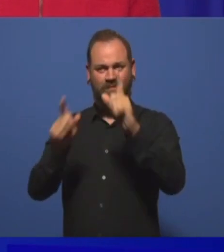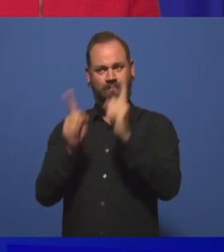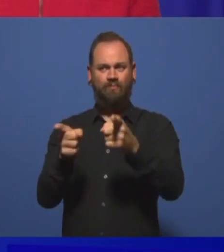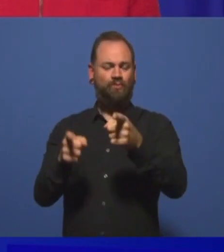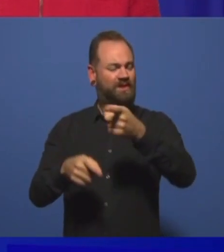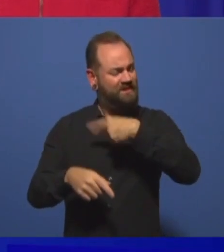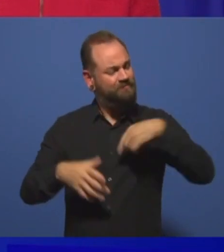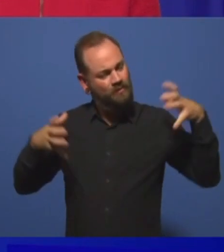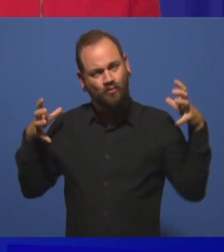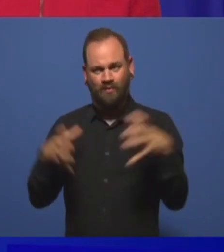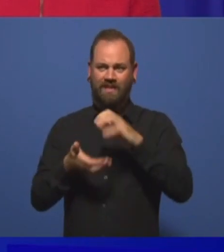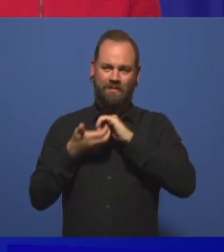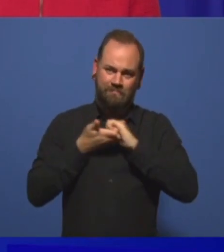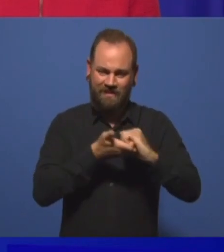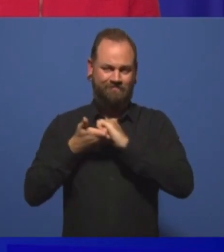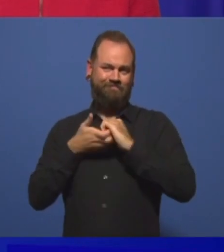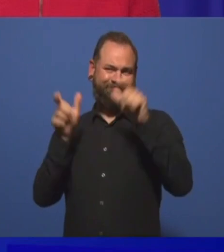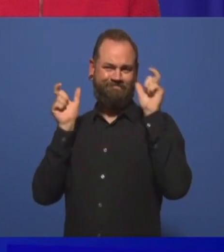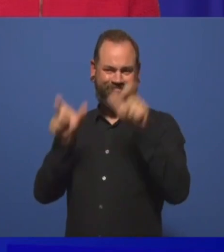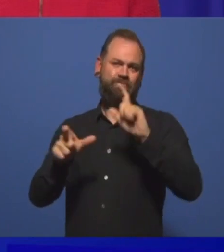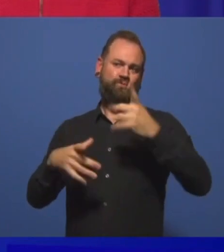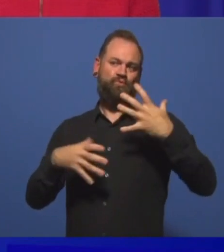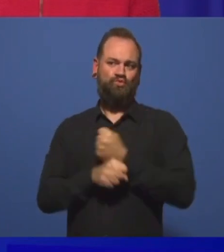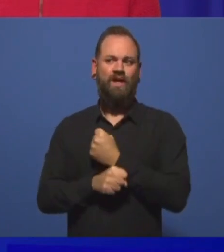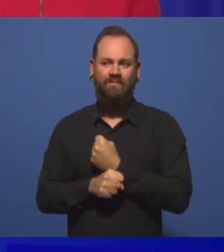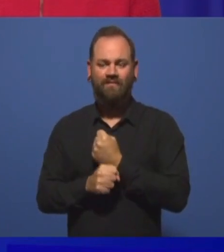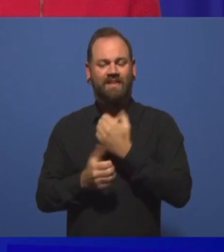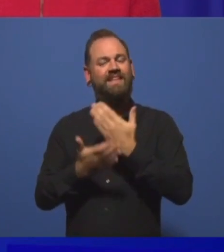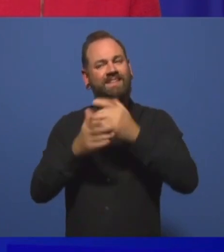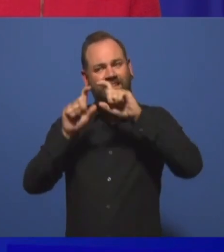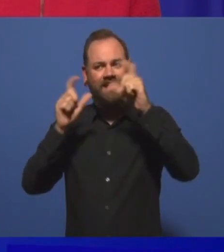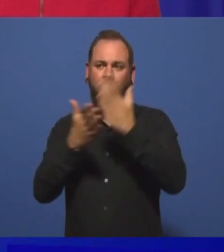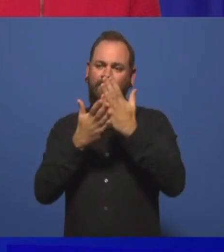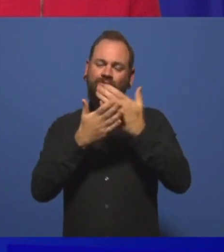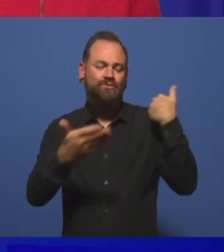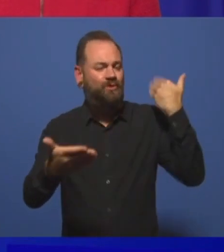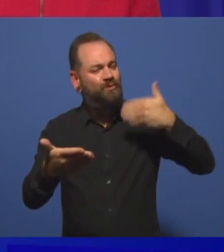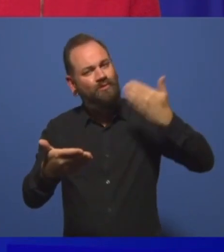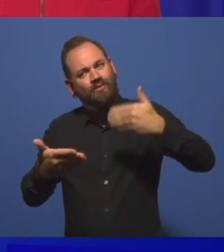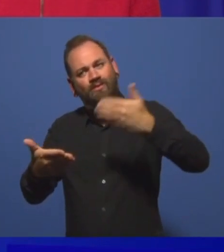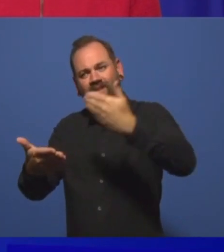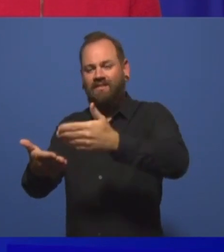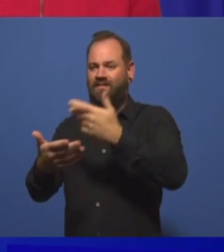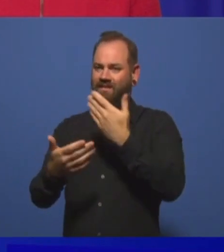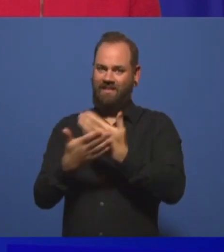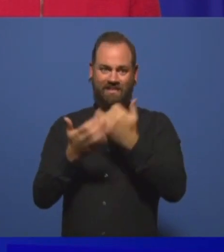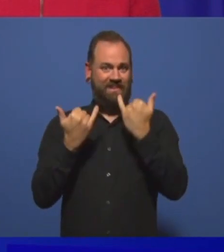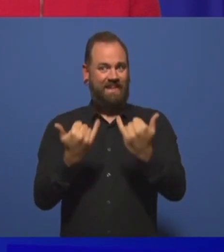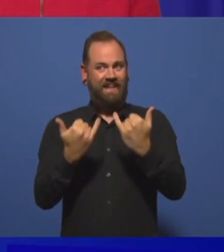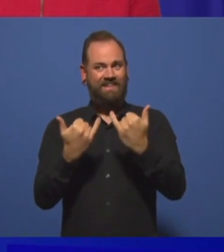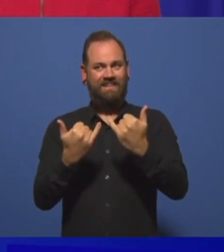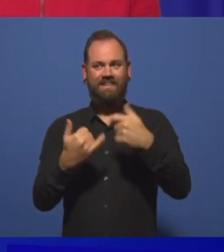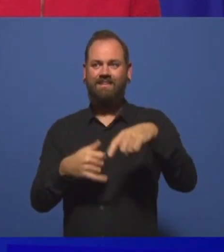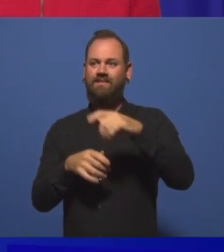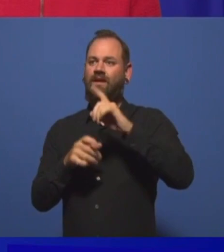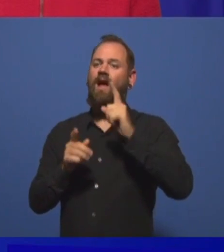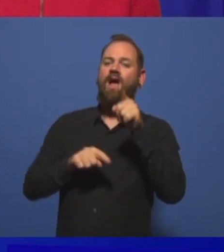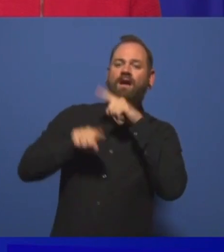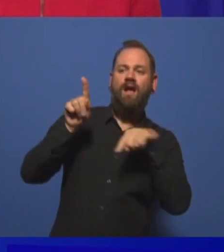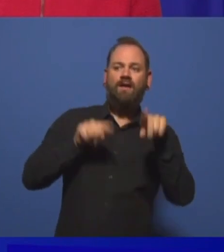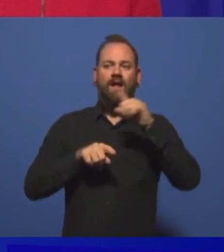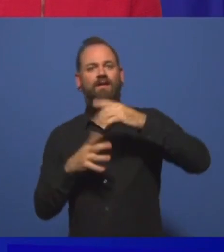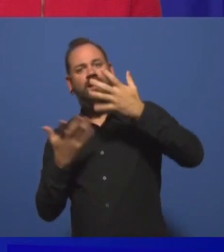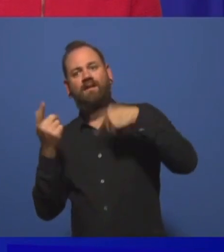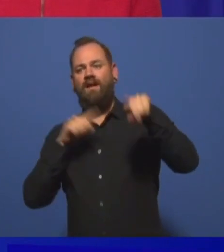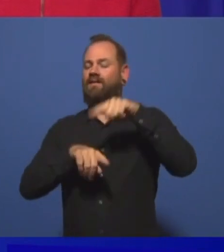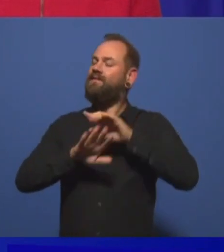beschäftigen uns natürlich schon seit einer gewissen Zeit, aber nun geht es darum, konkrete Maßnahmen zu ergreifen, um schnell handeln zu können,